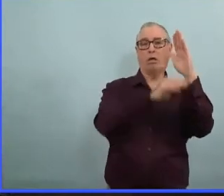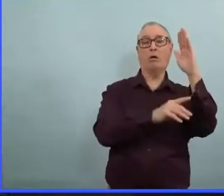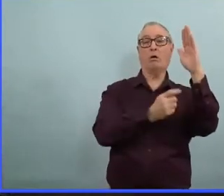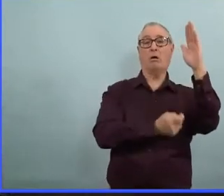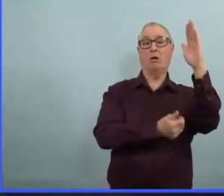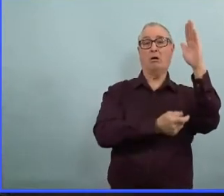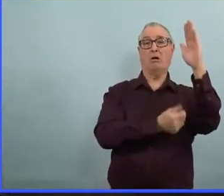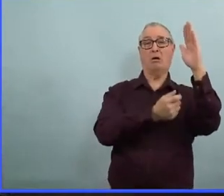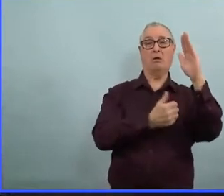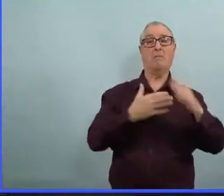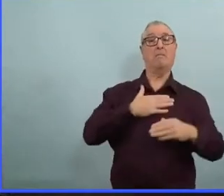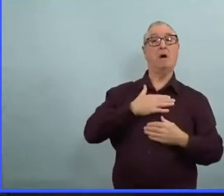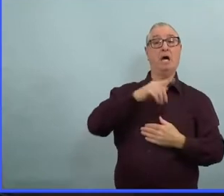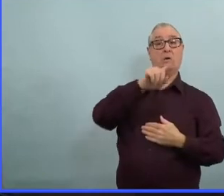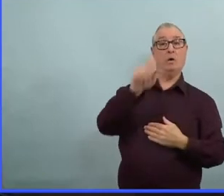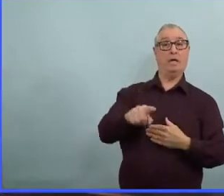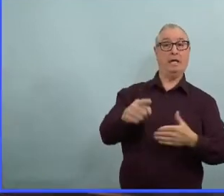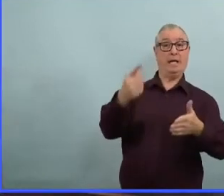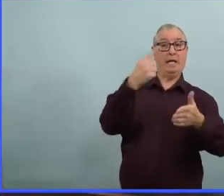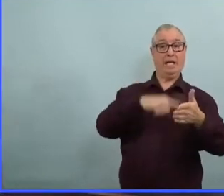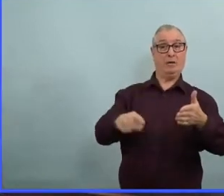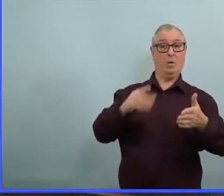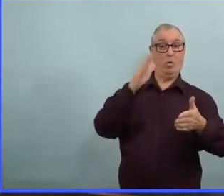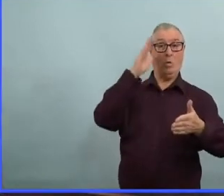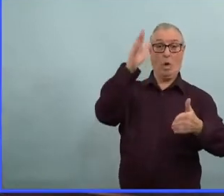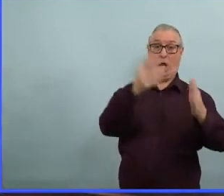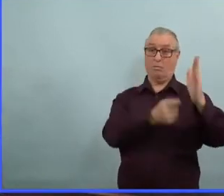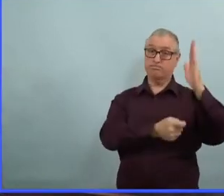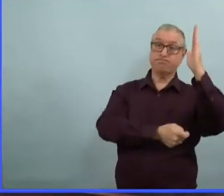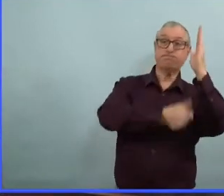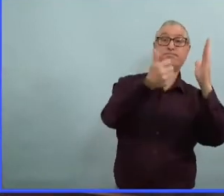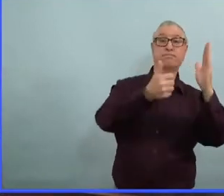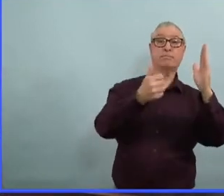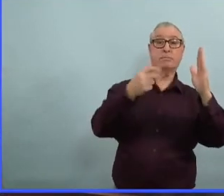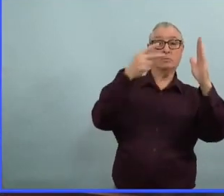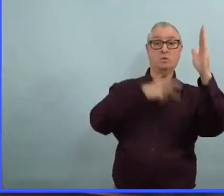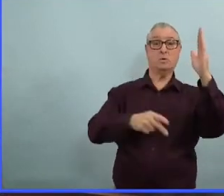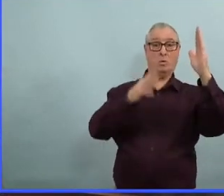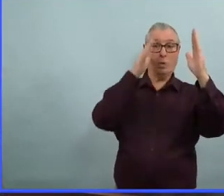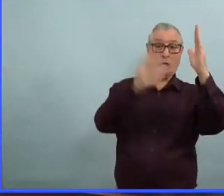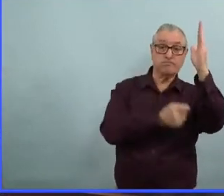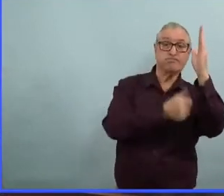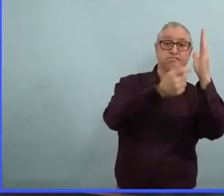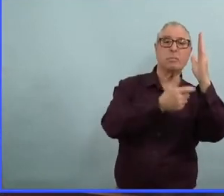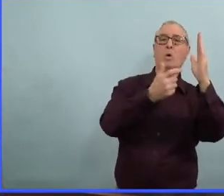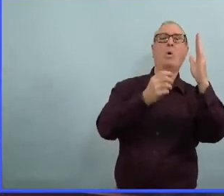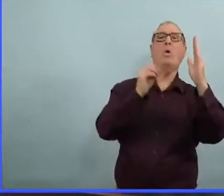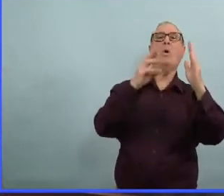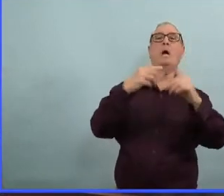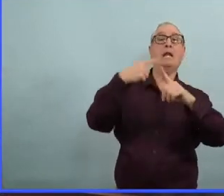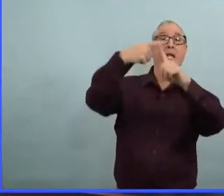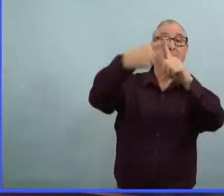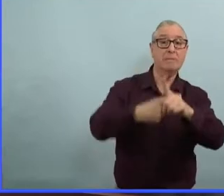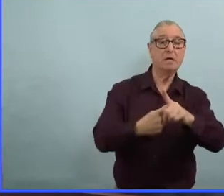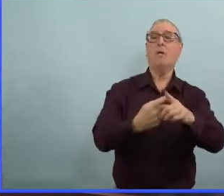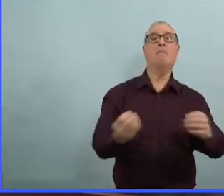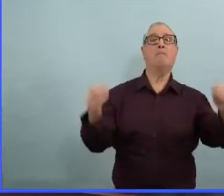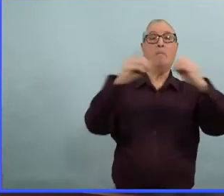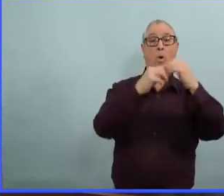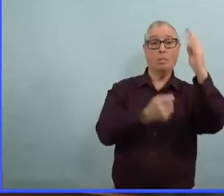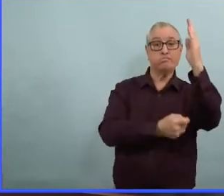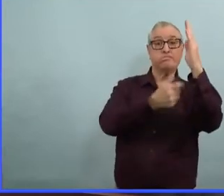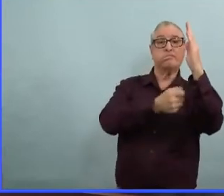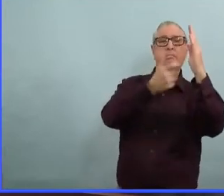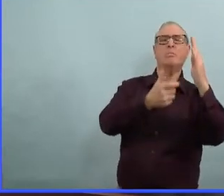Est-ce que ça ne serait pas une bonne idée d'enlever des restrictions dans la première semaine ou le mois prochain ? Bon, je vais commencer à répondre mais ensuite, je passerai la